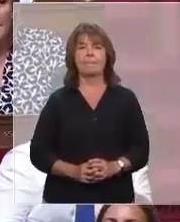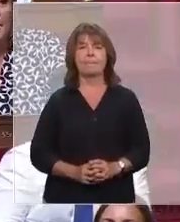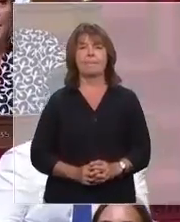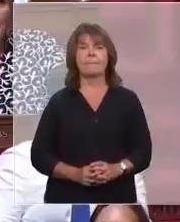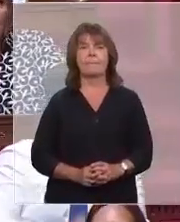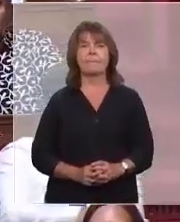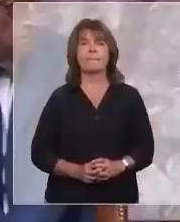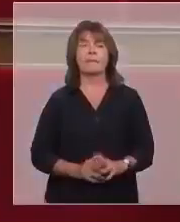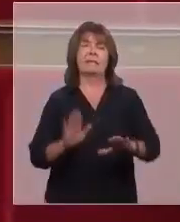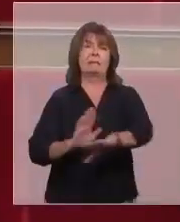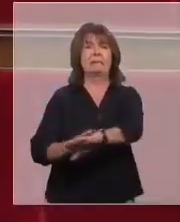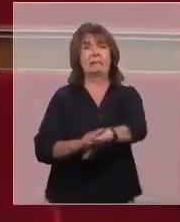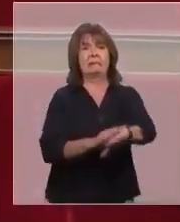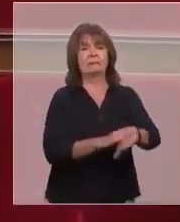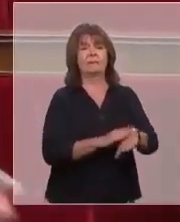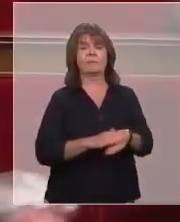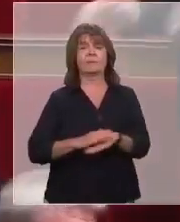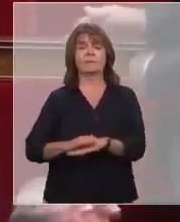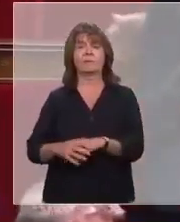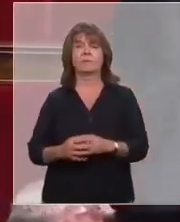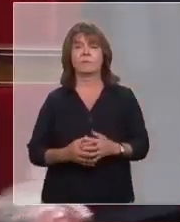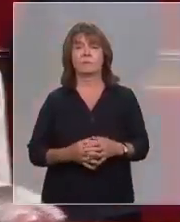Madame Anne, s'il vous plaît. S